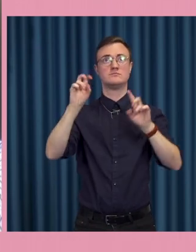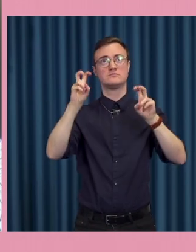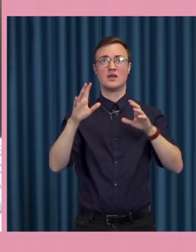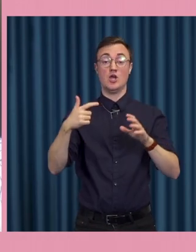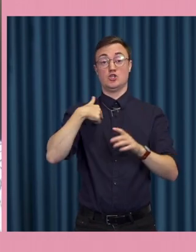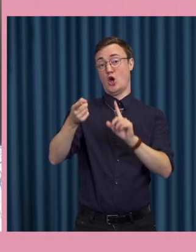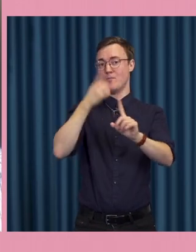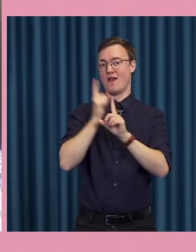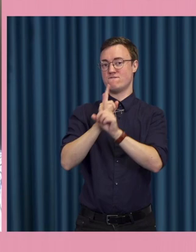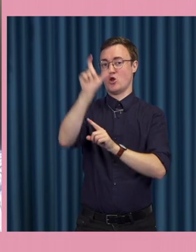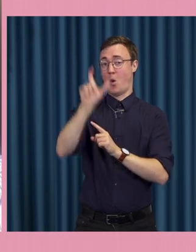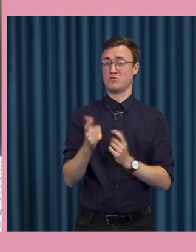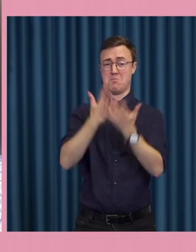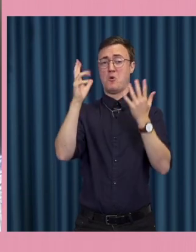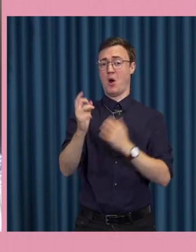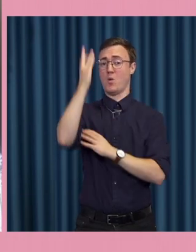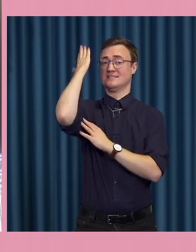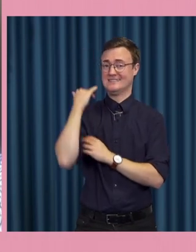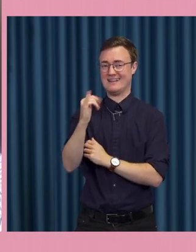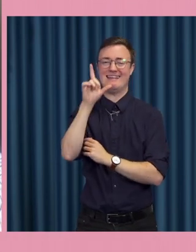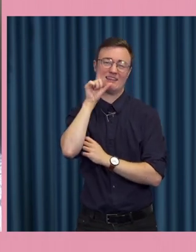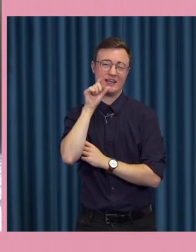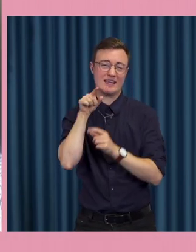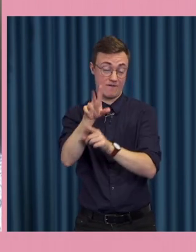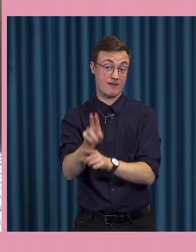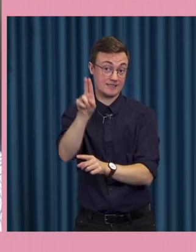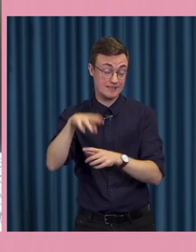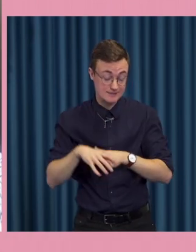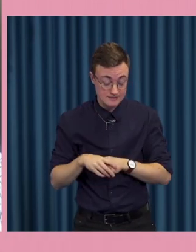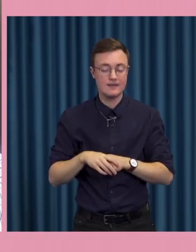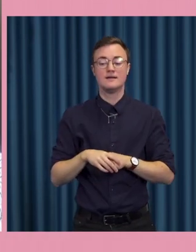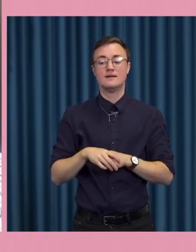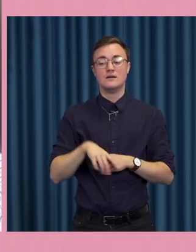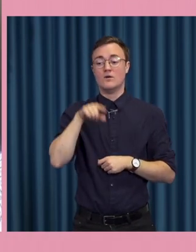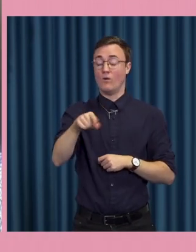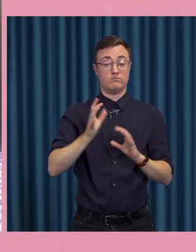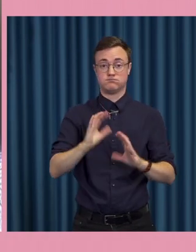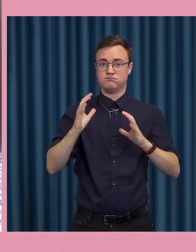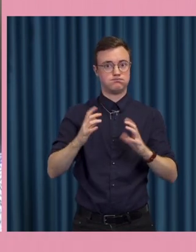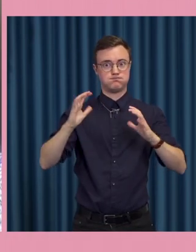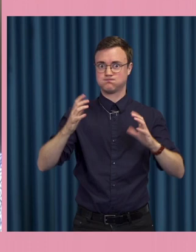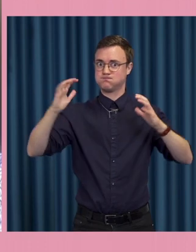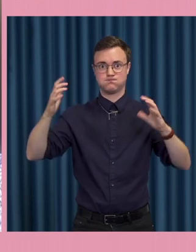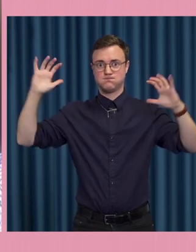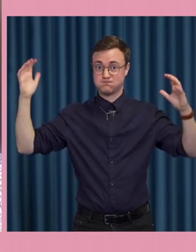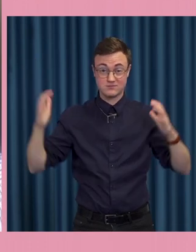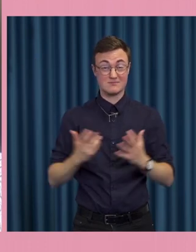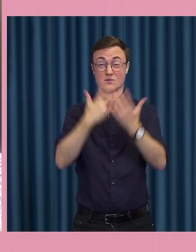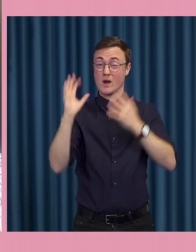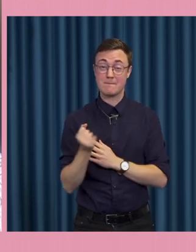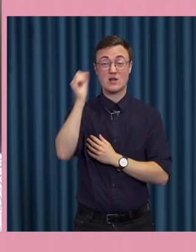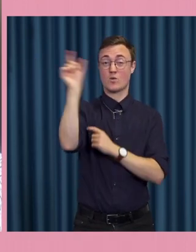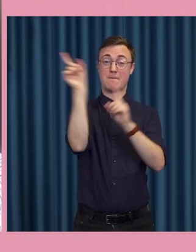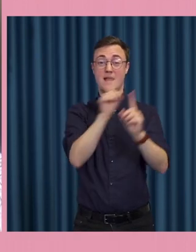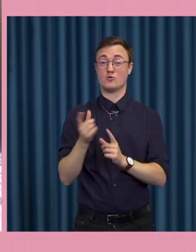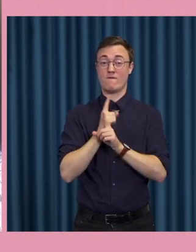började följa honom för ganska många år sedan på Twitter faktiskt och det bara växer och växer och växer antal miljoner som följer honom